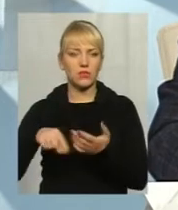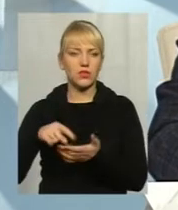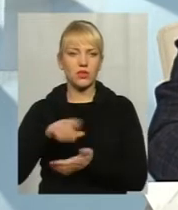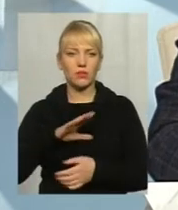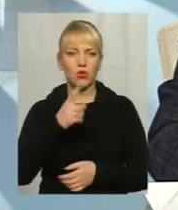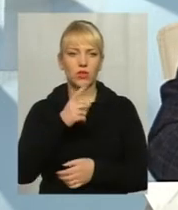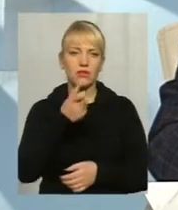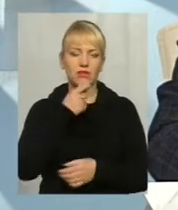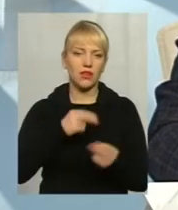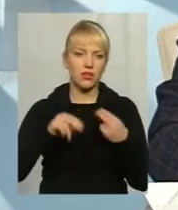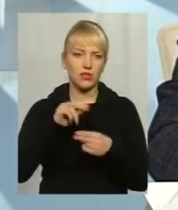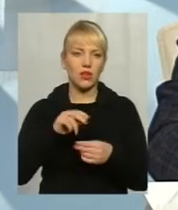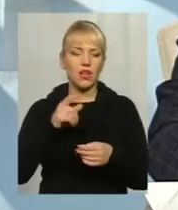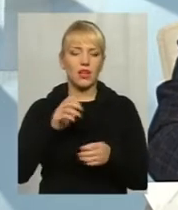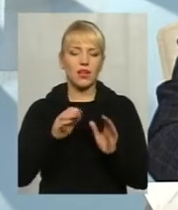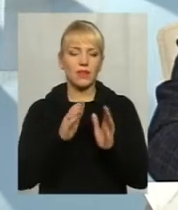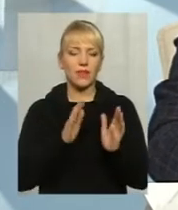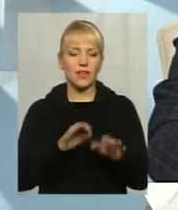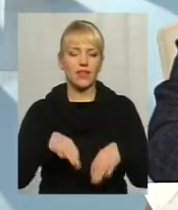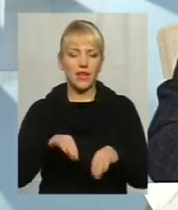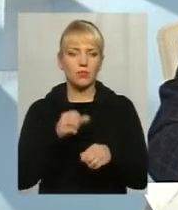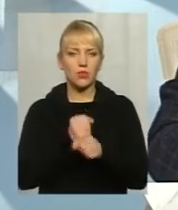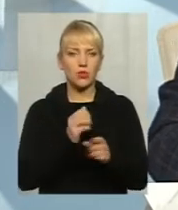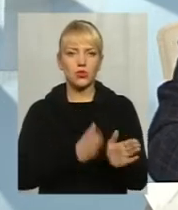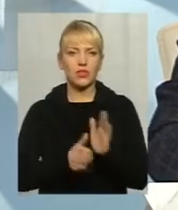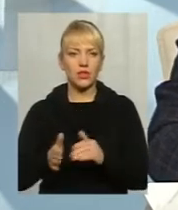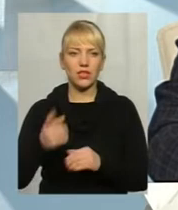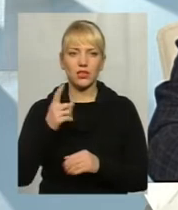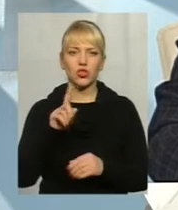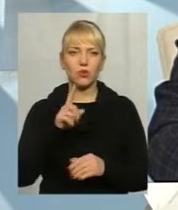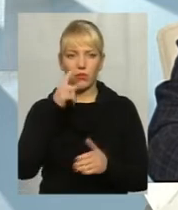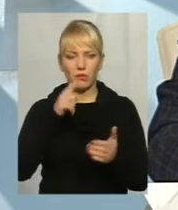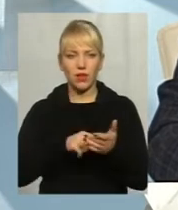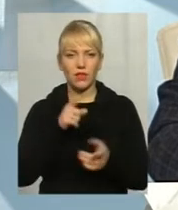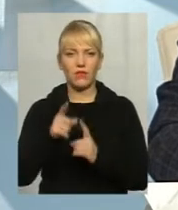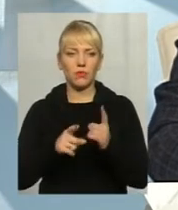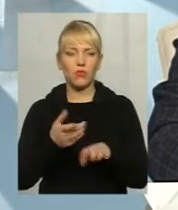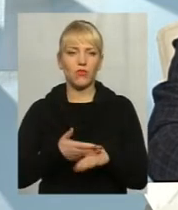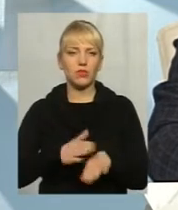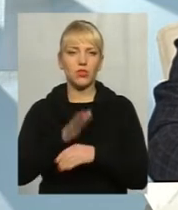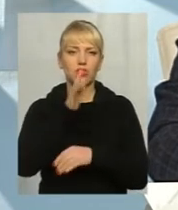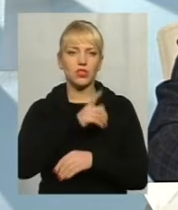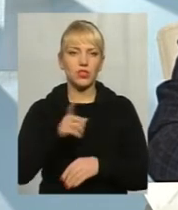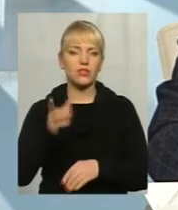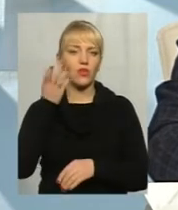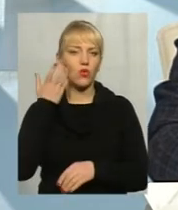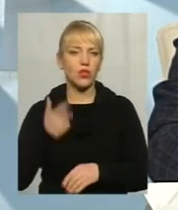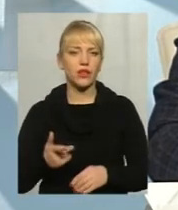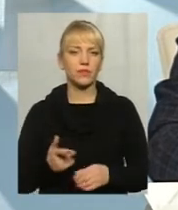найкращих в Україні. Транспорт працює злагоджено і нормально. Єдине, що ми попали в реформу в такий час, ті важкий, коли, на жаль,